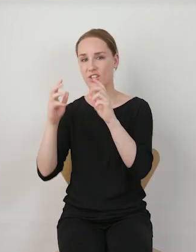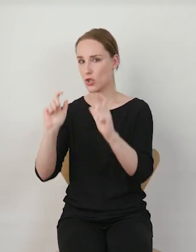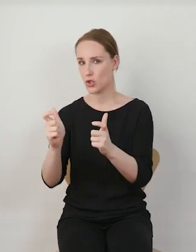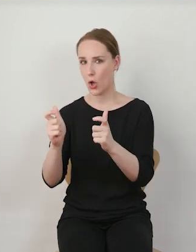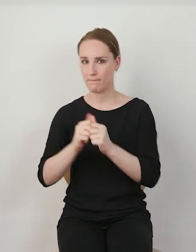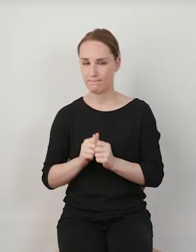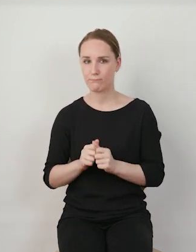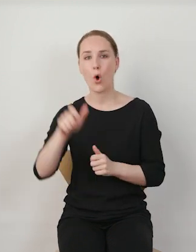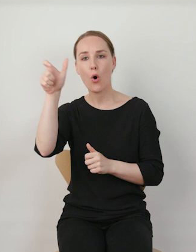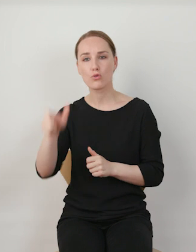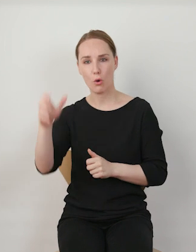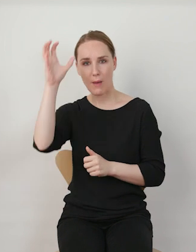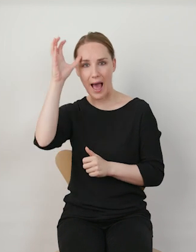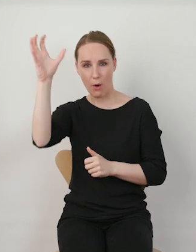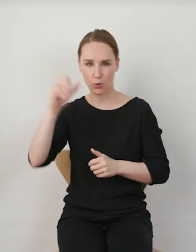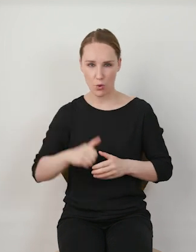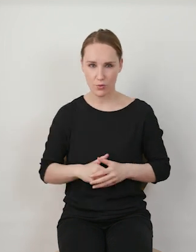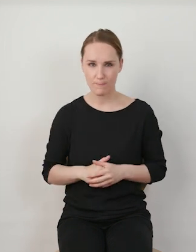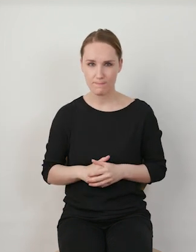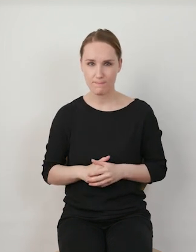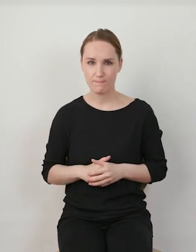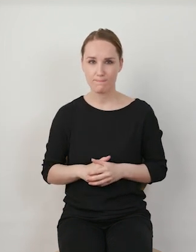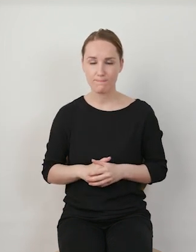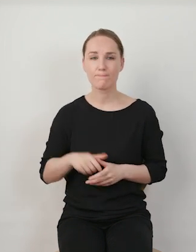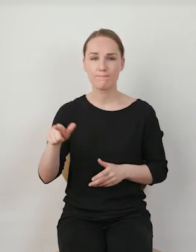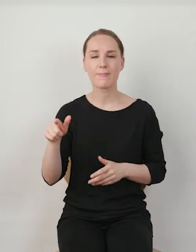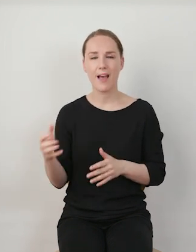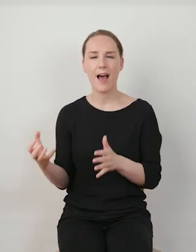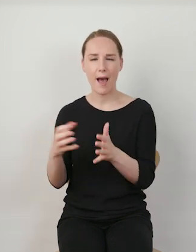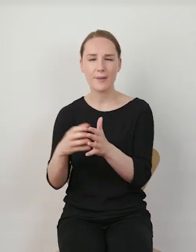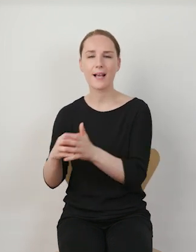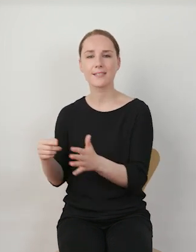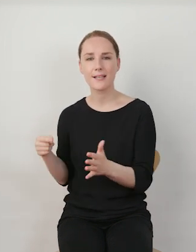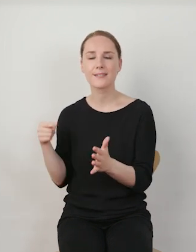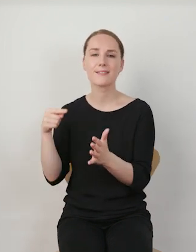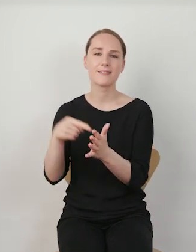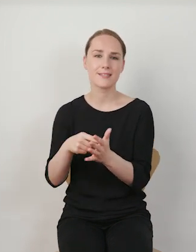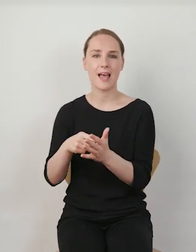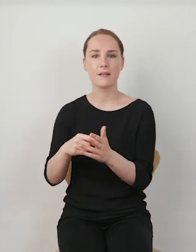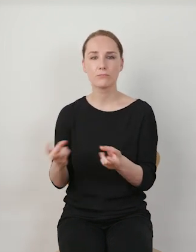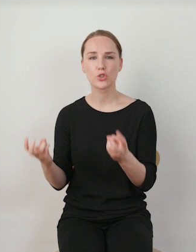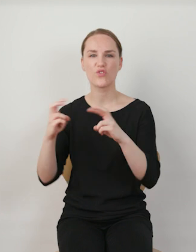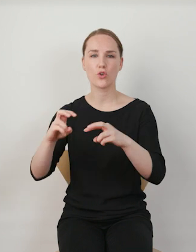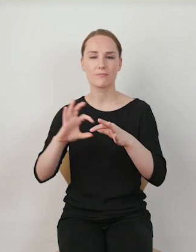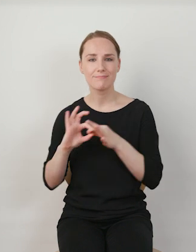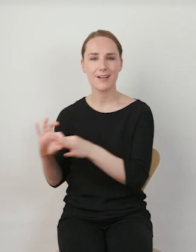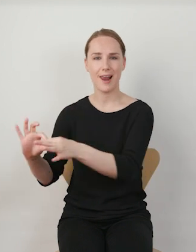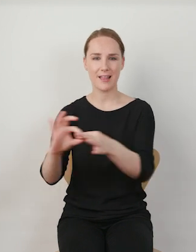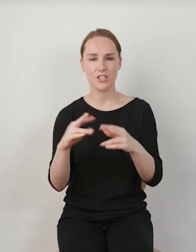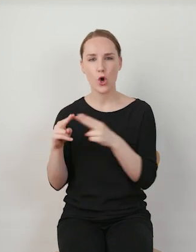był jednak twórca, jest nadal twórca. To są serwisy, które służą do tego, żeby budować sieć